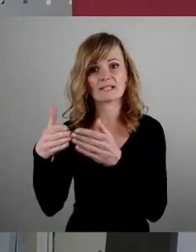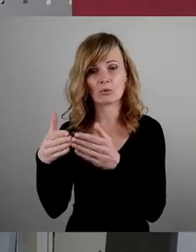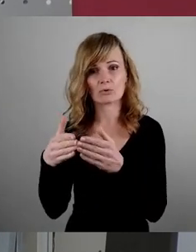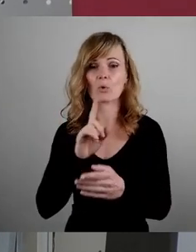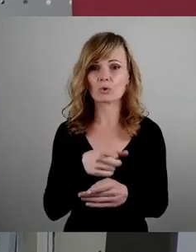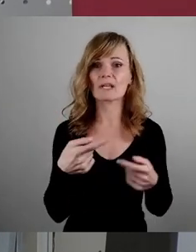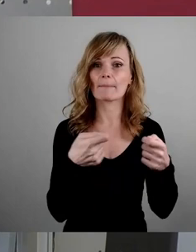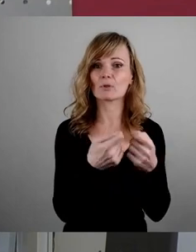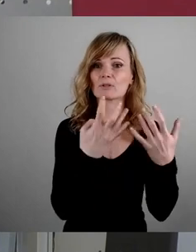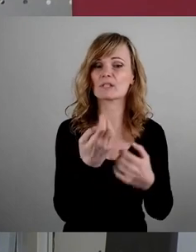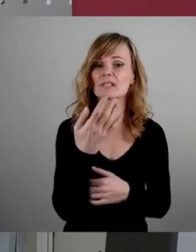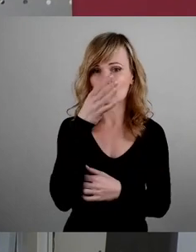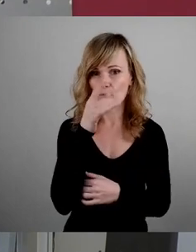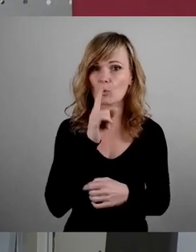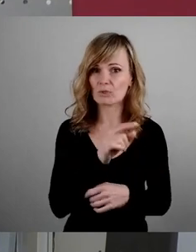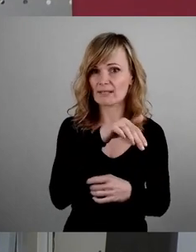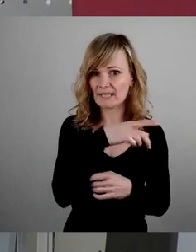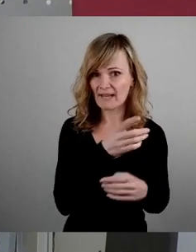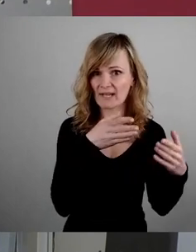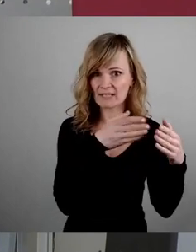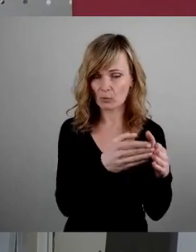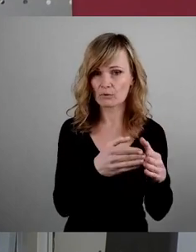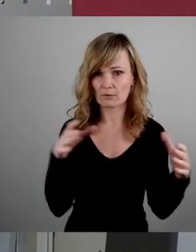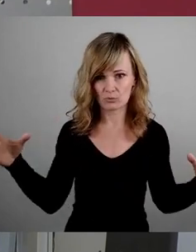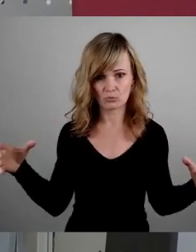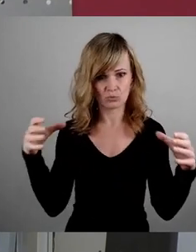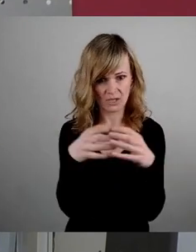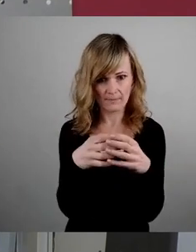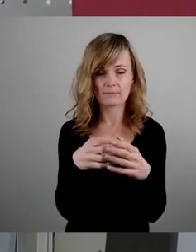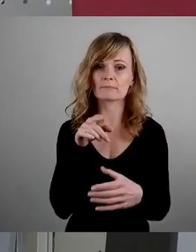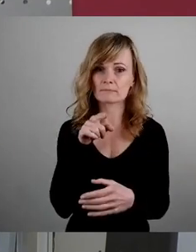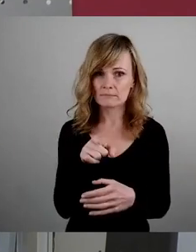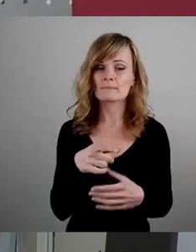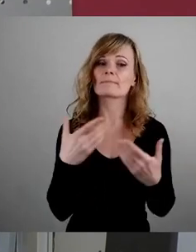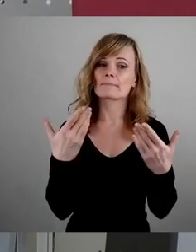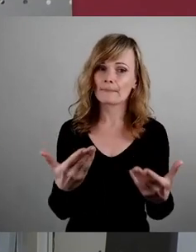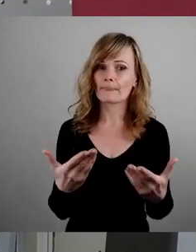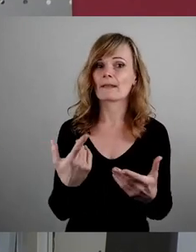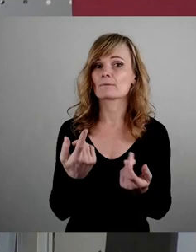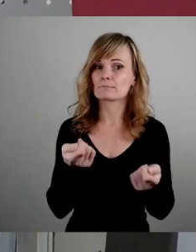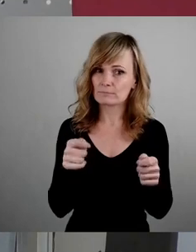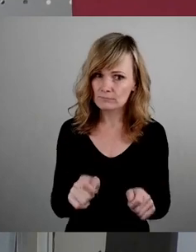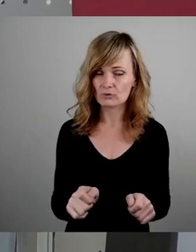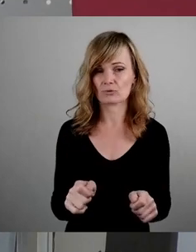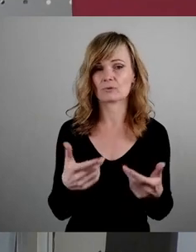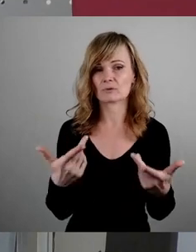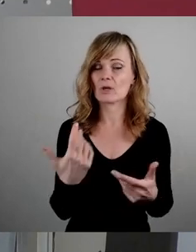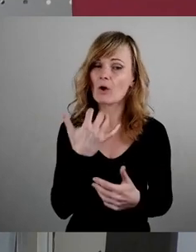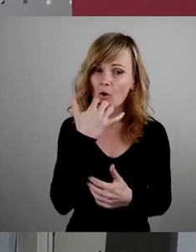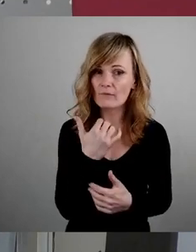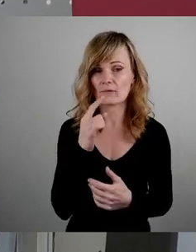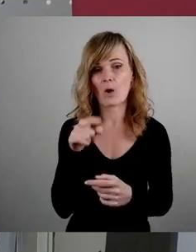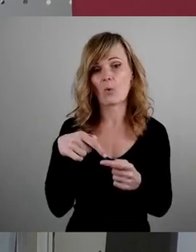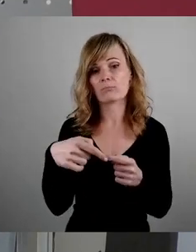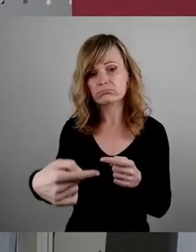Grüne und der SPD-Fraktion im Sächsischen Landtag eingebracht worden ist und auch von diesen beschlossen worden ist. Das lässt hoffentlich auch darauf hoffen,